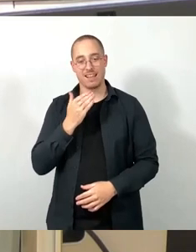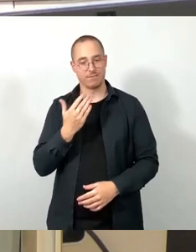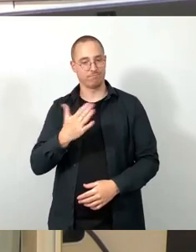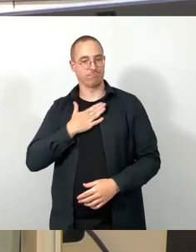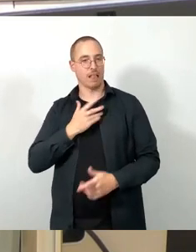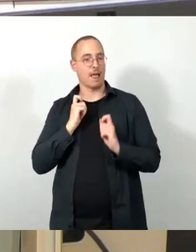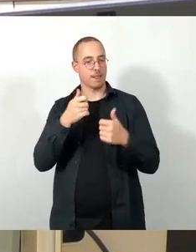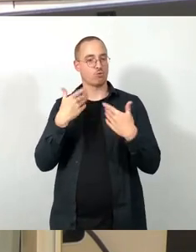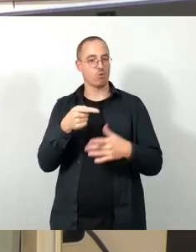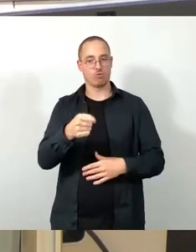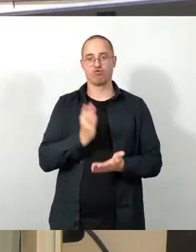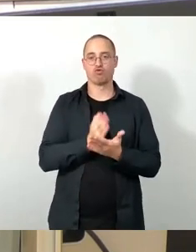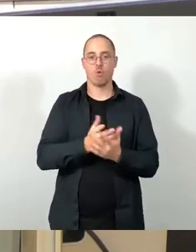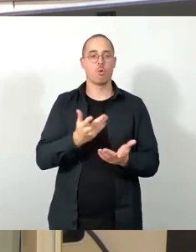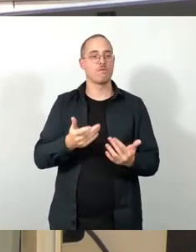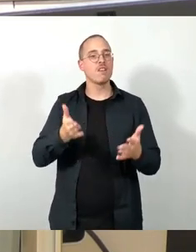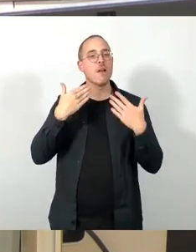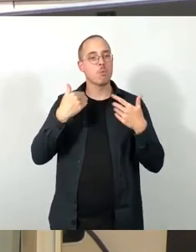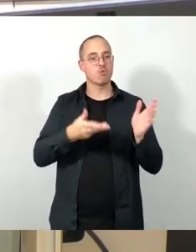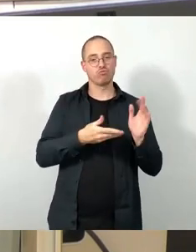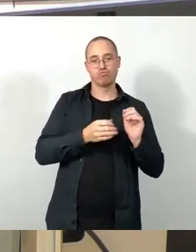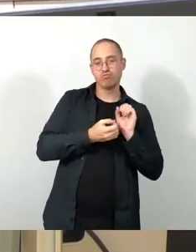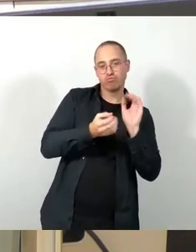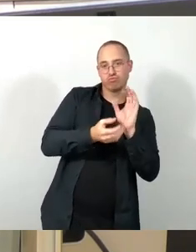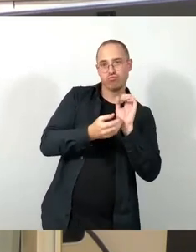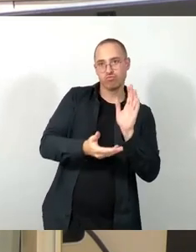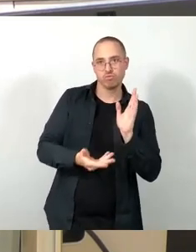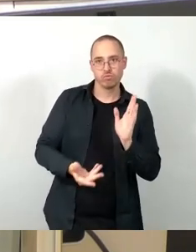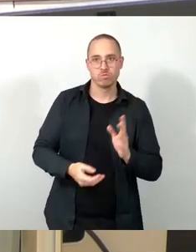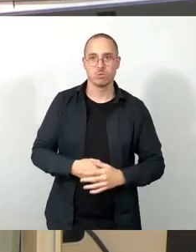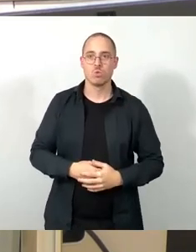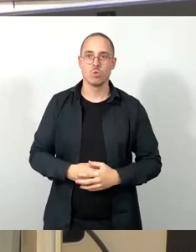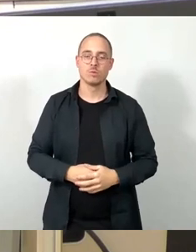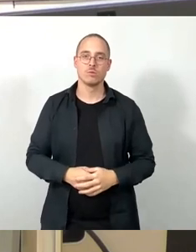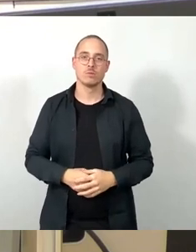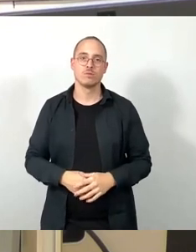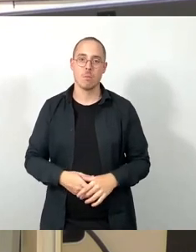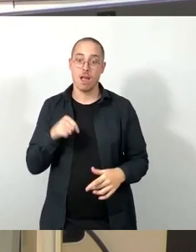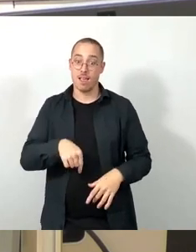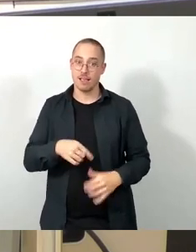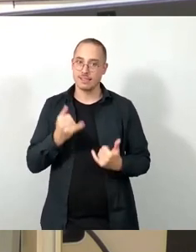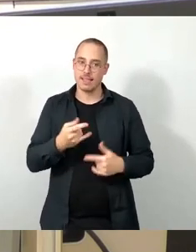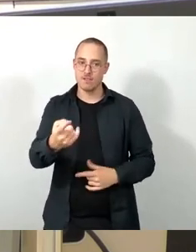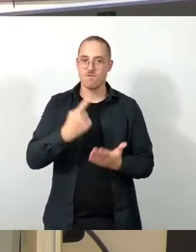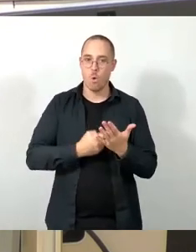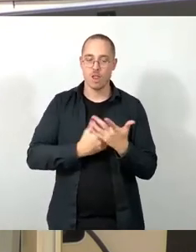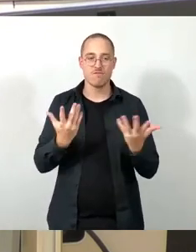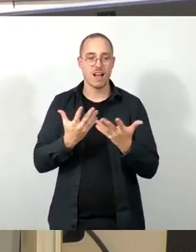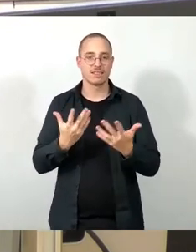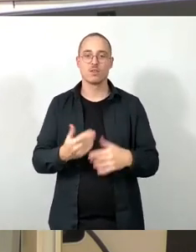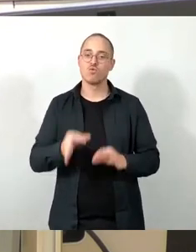Thema heute, denn was Sie opfern wollen, das sind etablierte und gut funktionierende Kultur- und Nachbarschaftszentren, die in den